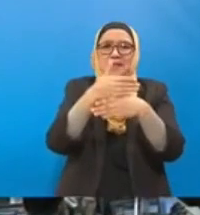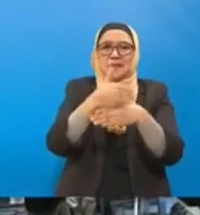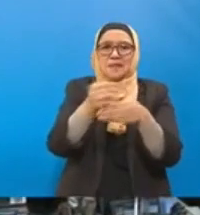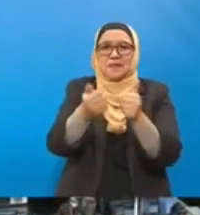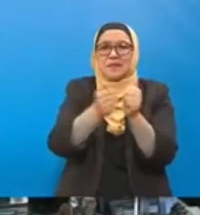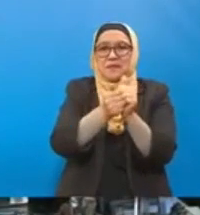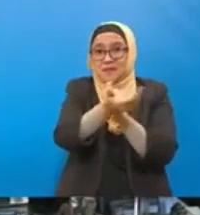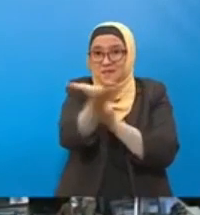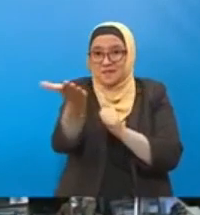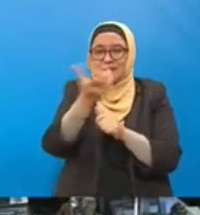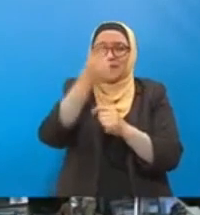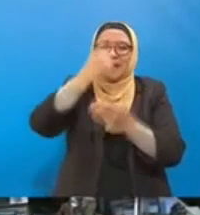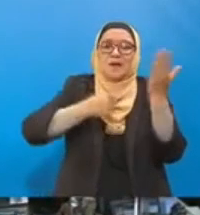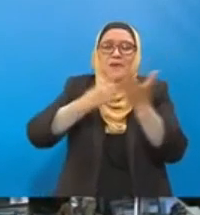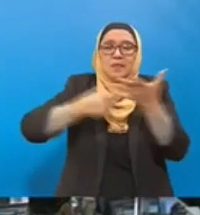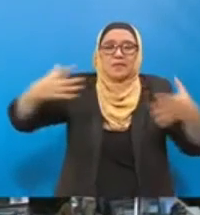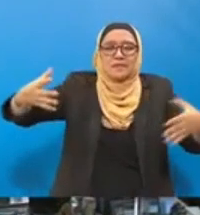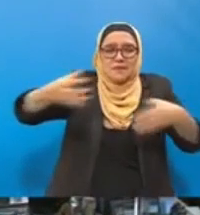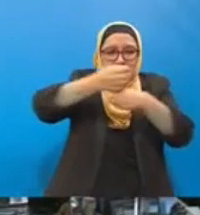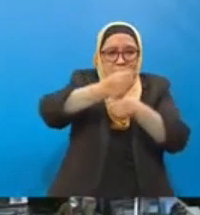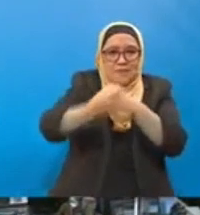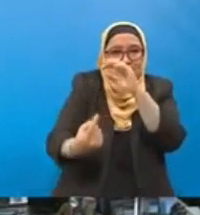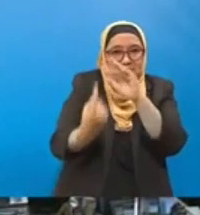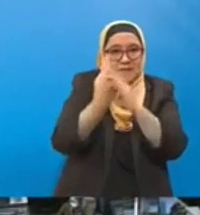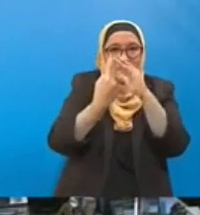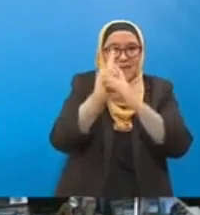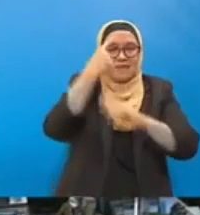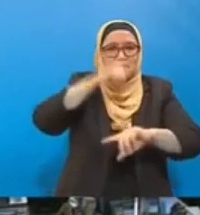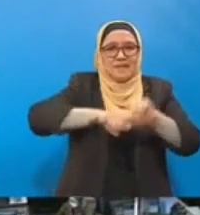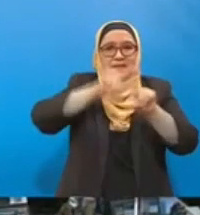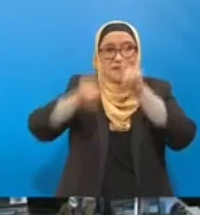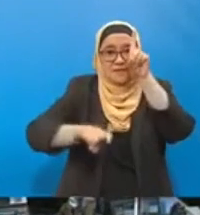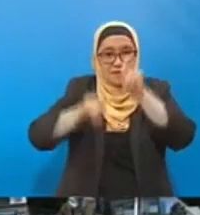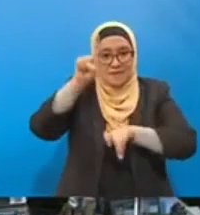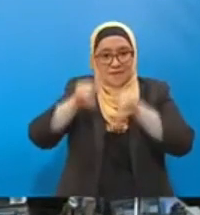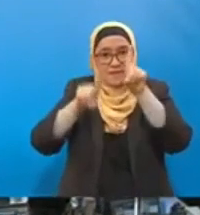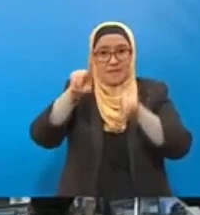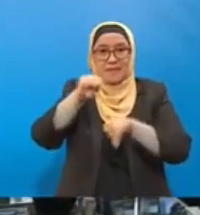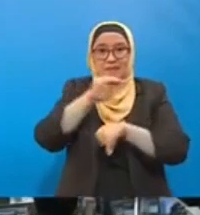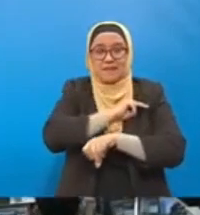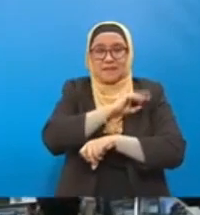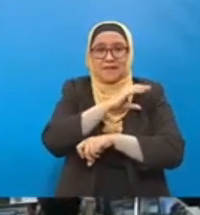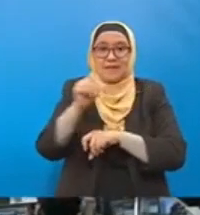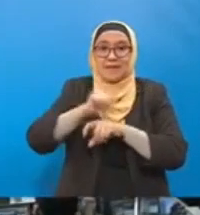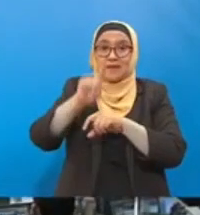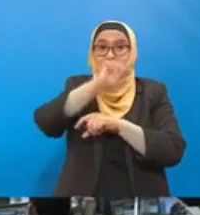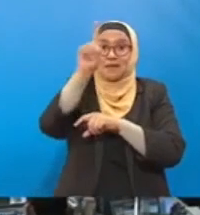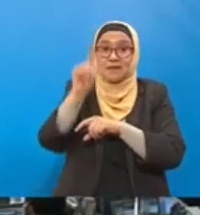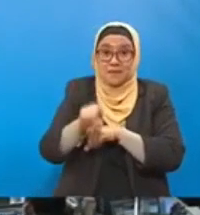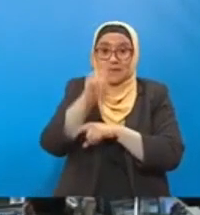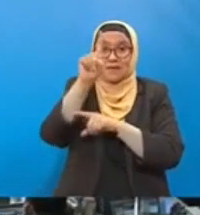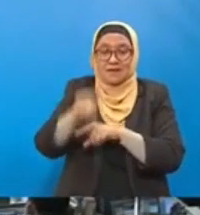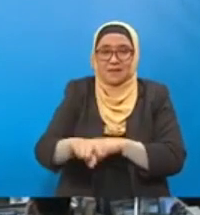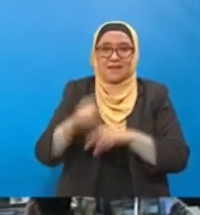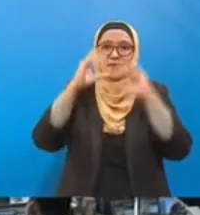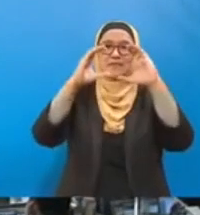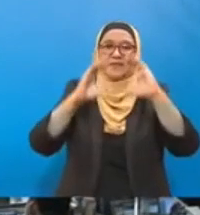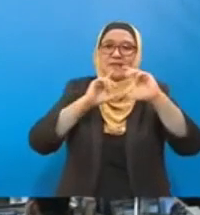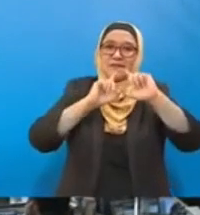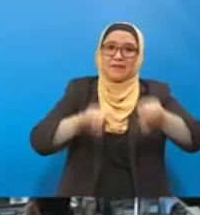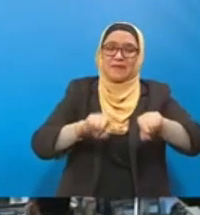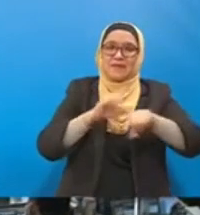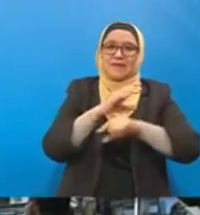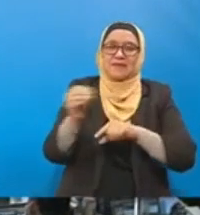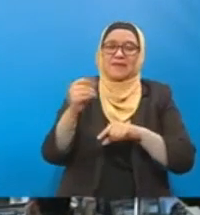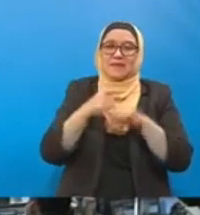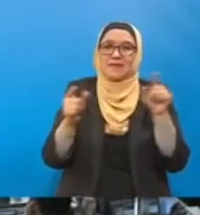trafik di Pekan Jelawat tadi yang lebih efisien, ia juga akan memindikkan perjalanan daripada besut dan pasir